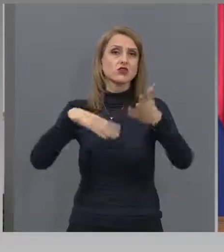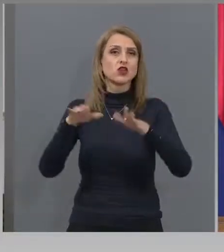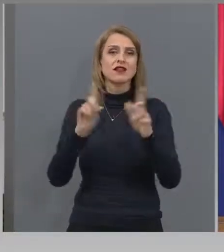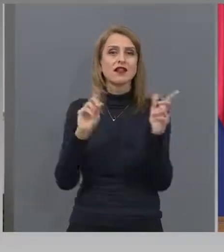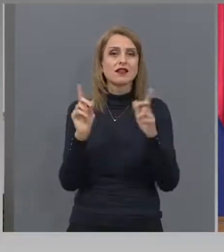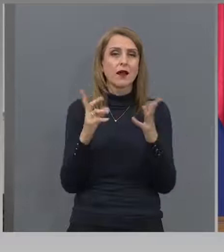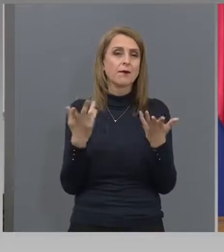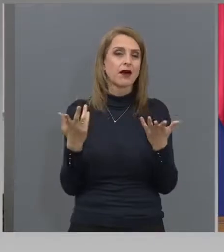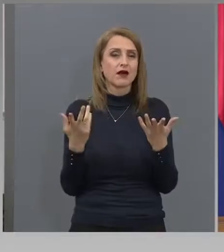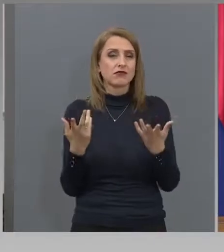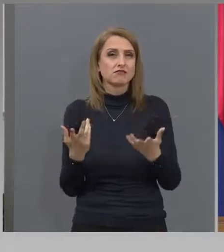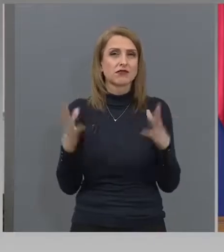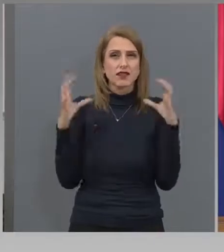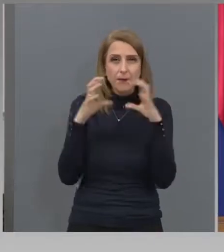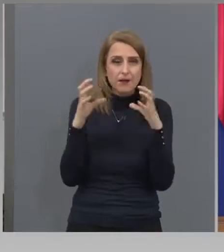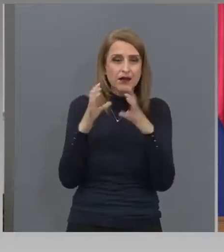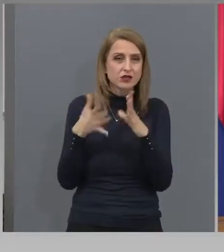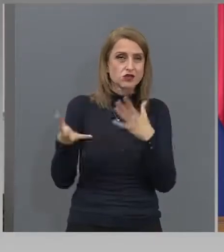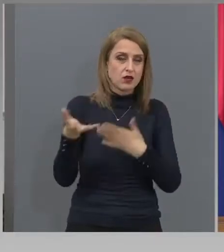напрежение.